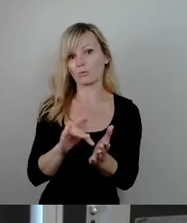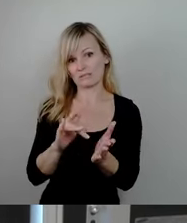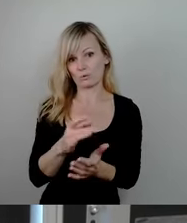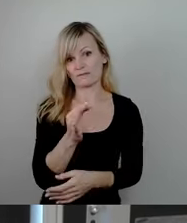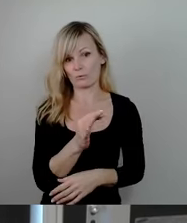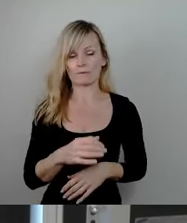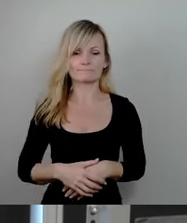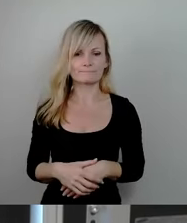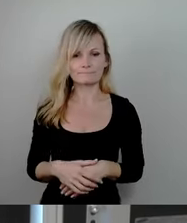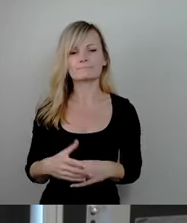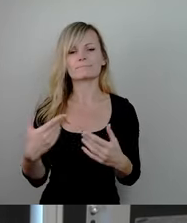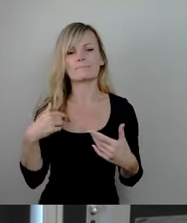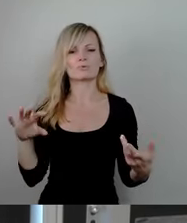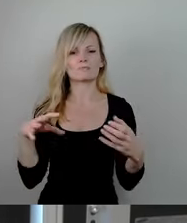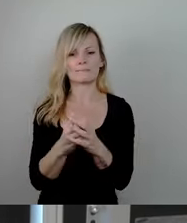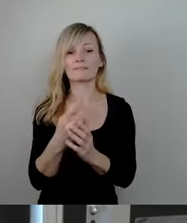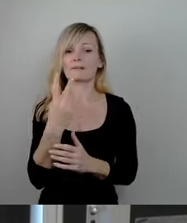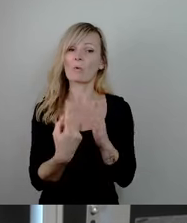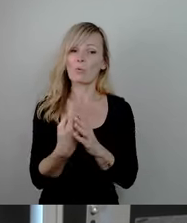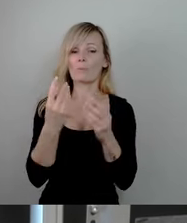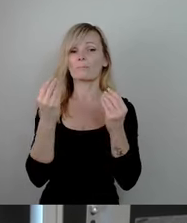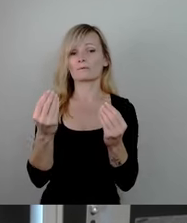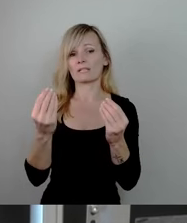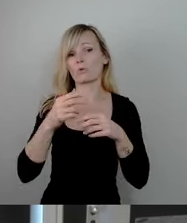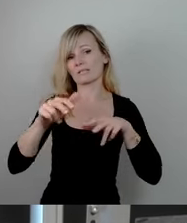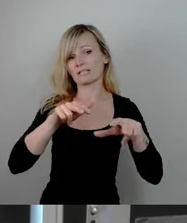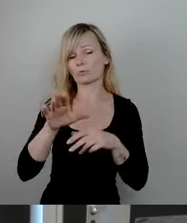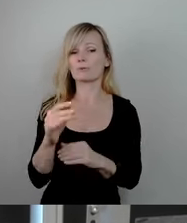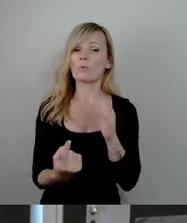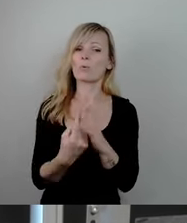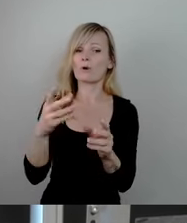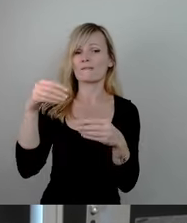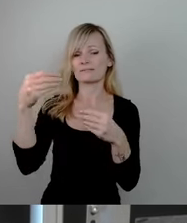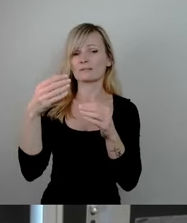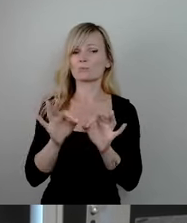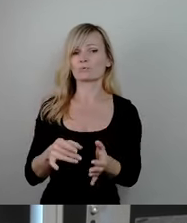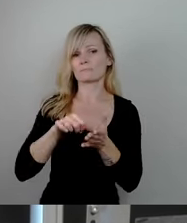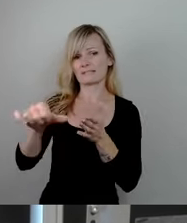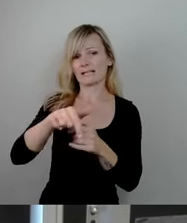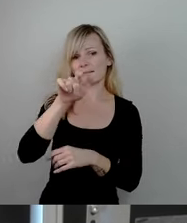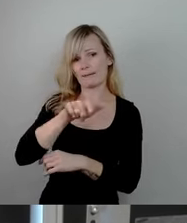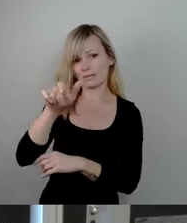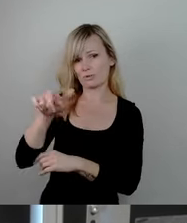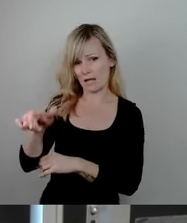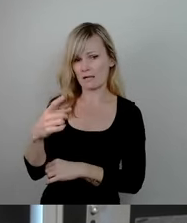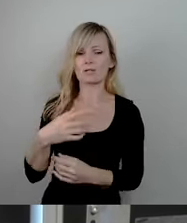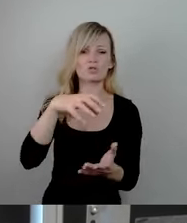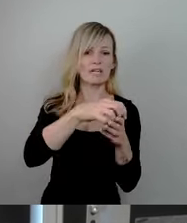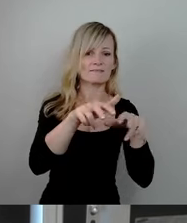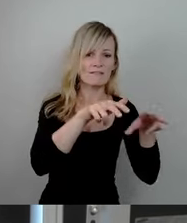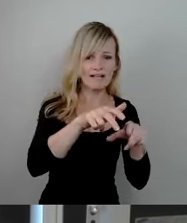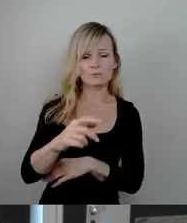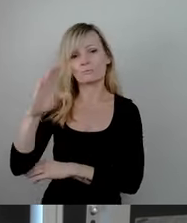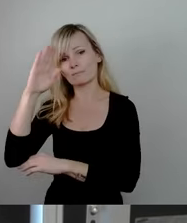zusammen. Zwei hochprofessionalisierte Organisationen mit hochqualifizierten, gut bezahlten Personal, Stadtverwaltung und Polizei,